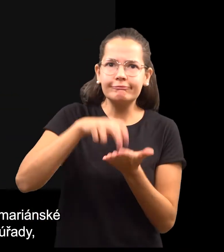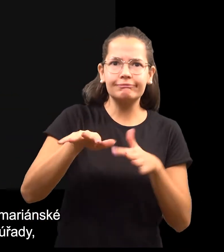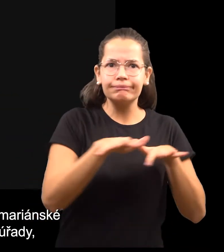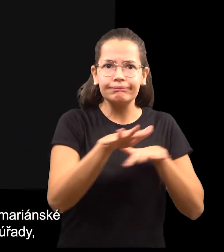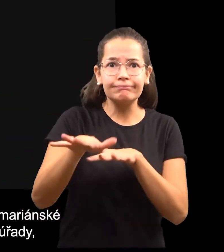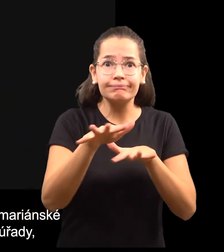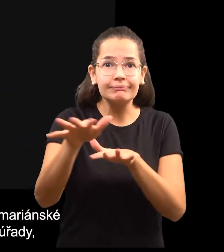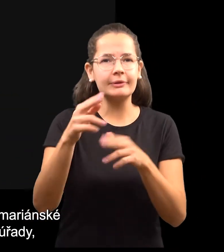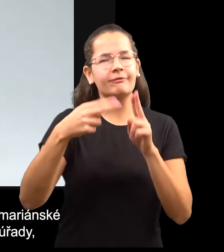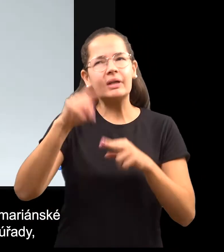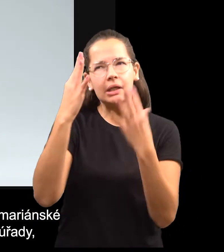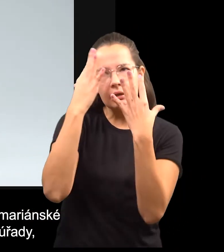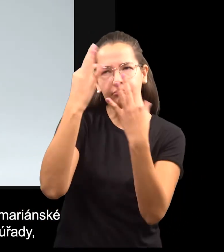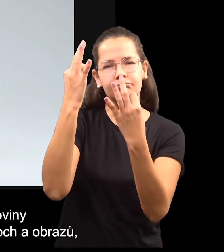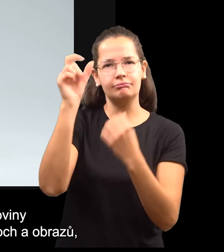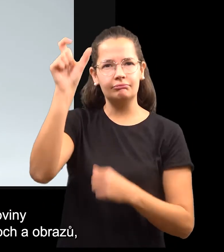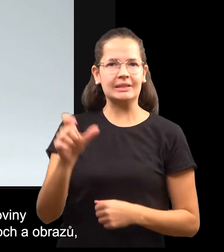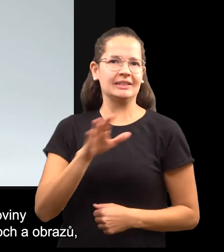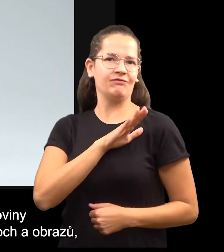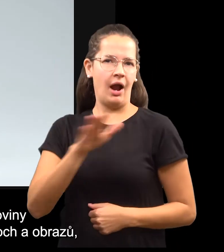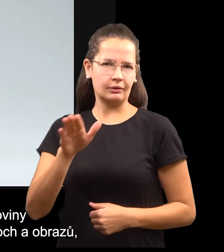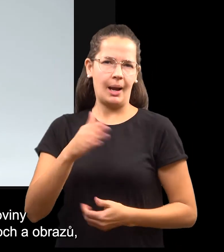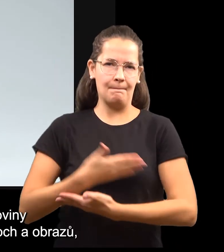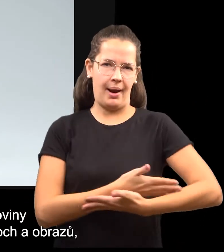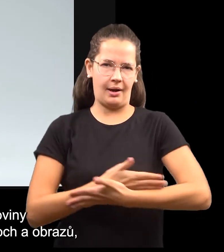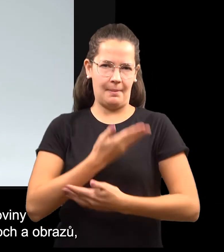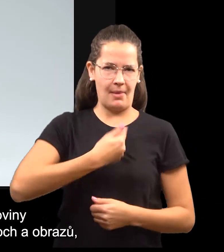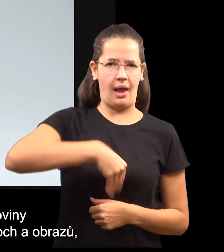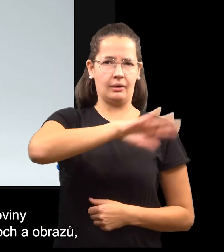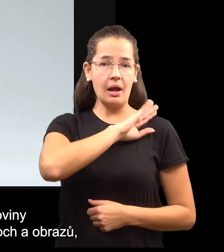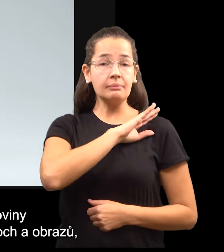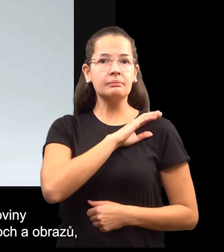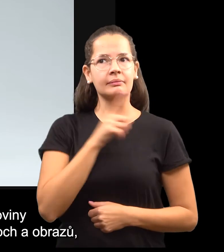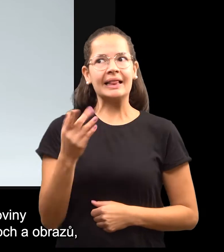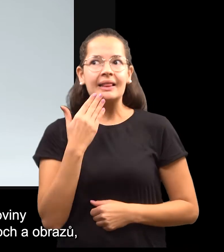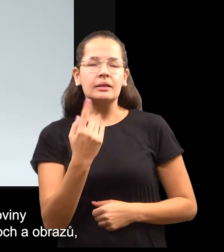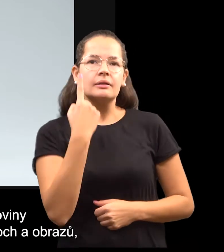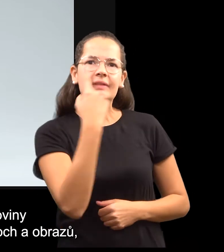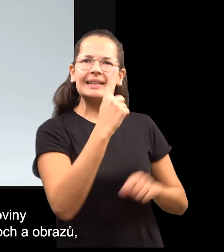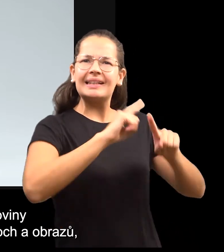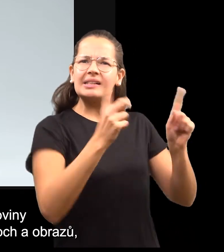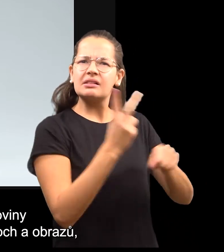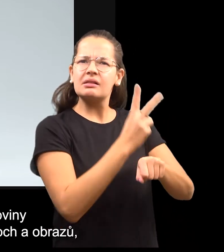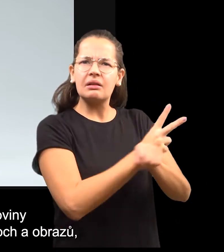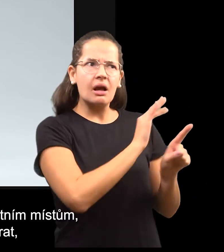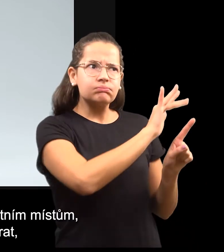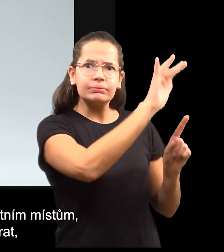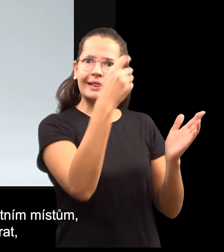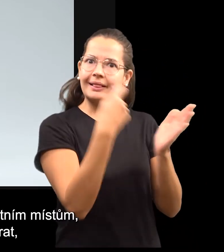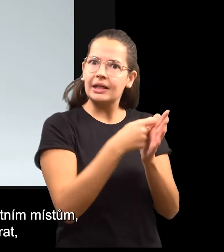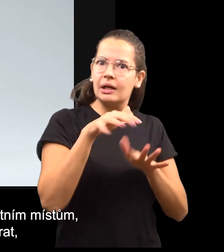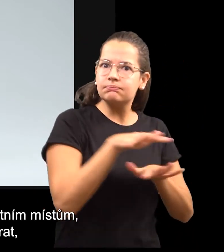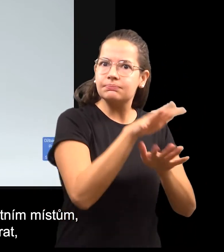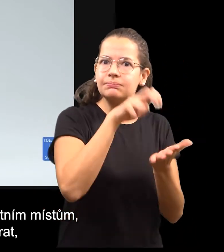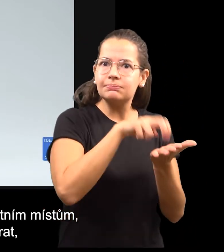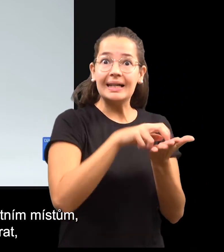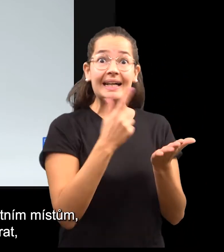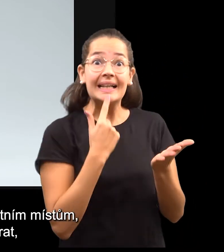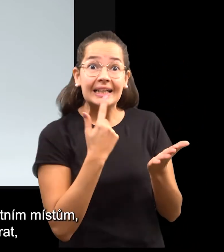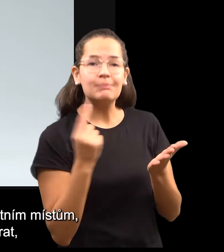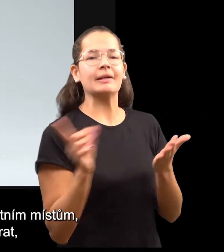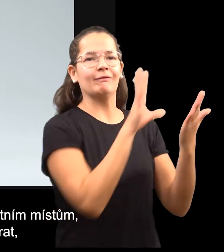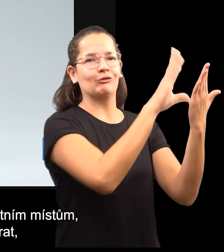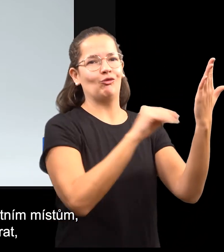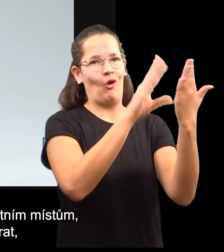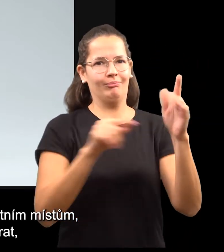úcty se ujaly církevní úřady, které si ze své domoviny přinášely kopie milostných soch a obrazů, odkazující k významným